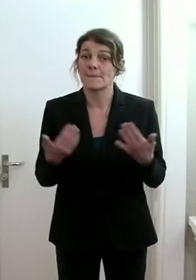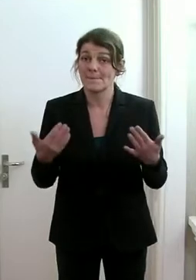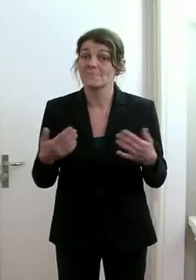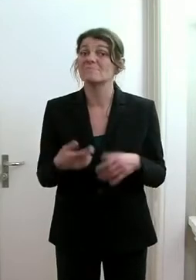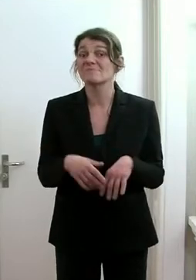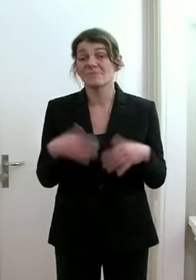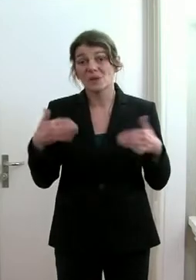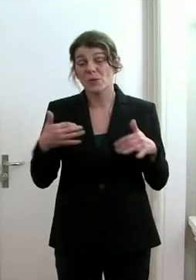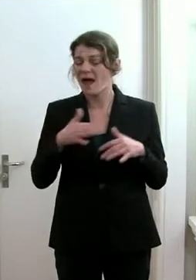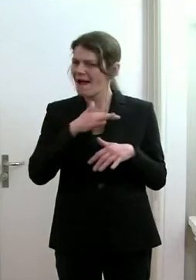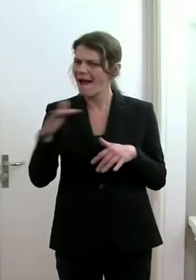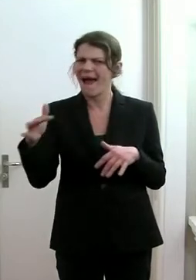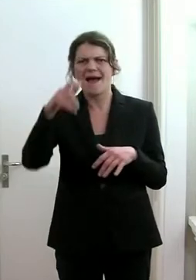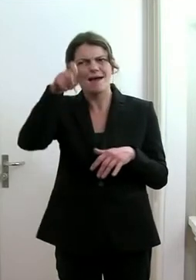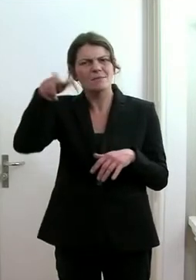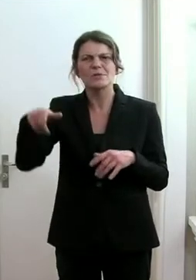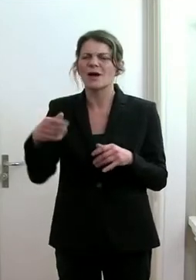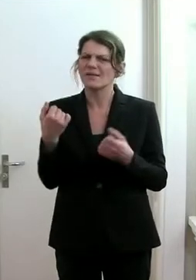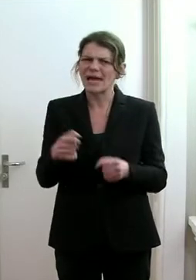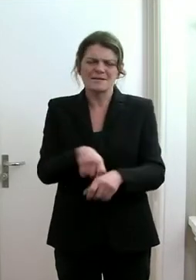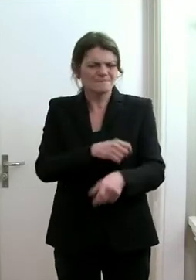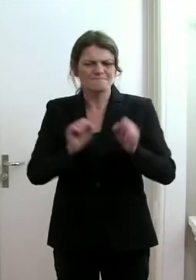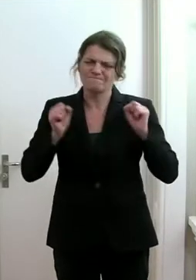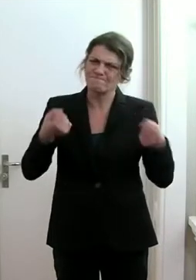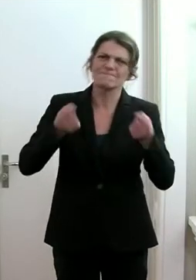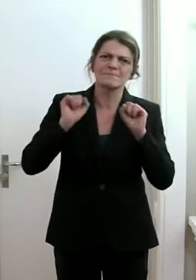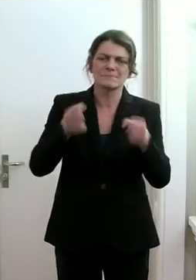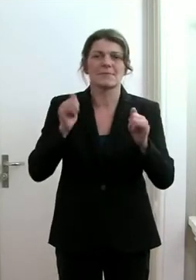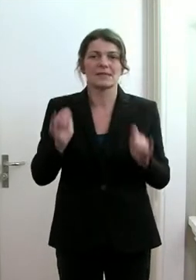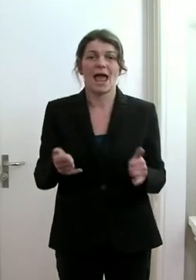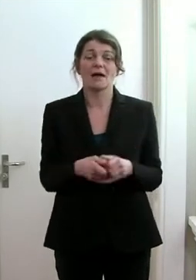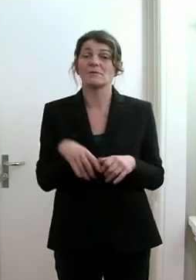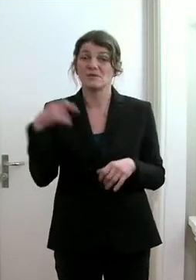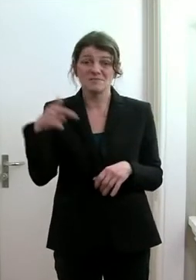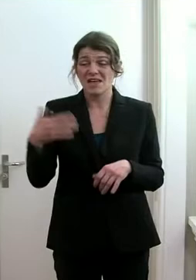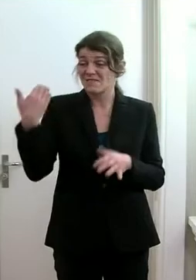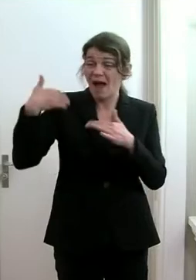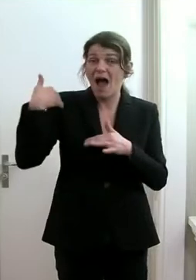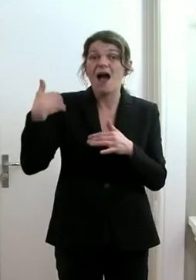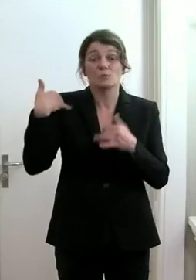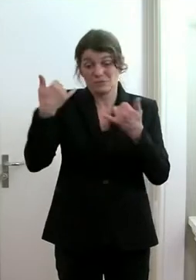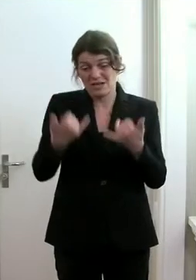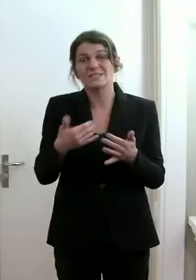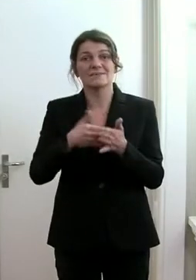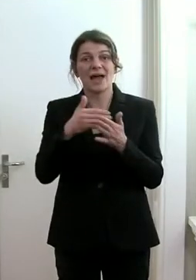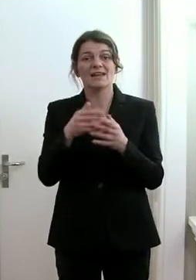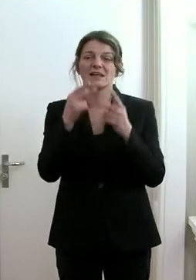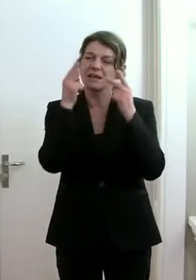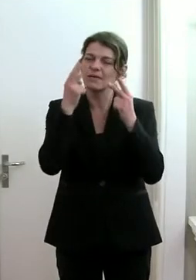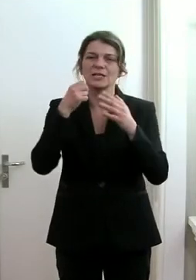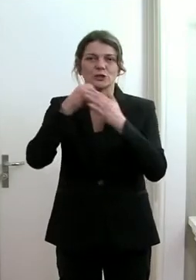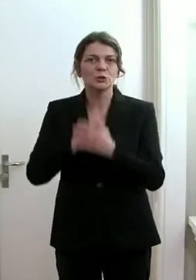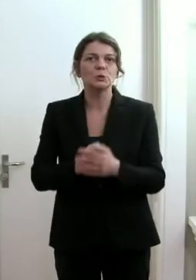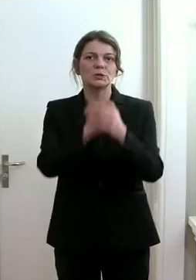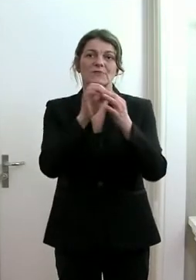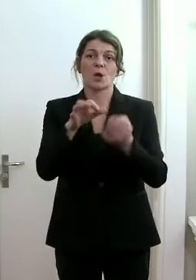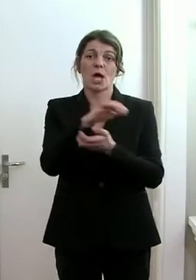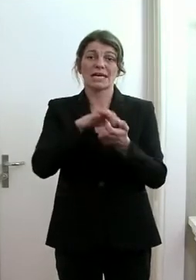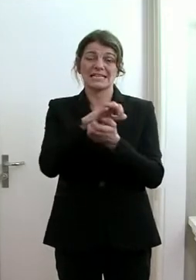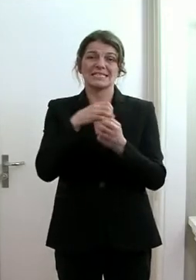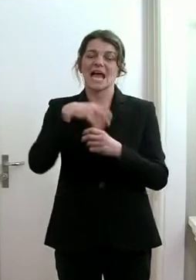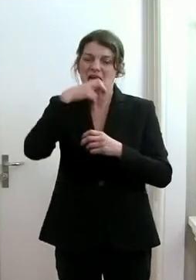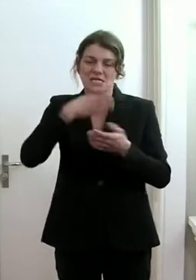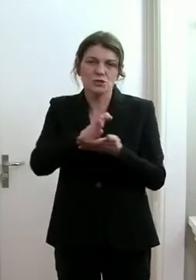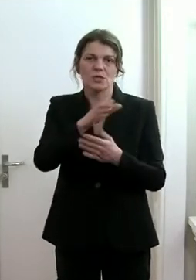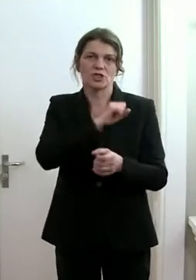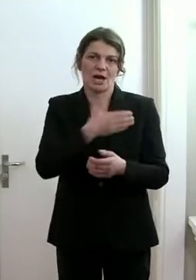Engagement aller Beteiligter war, ist und bleibt die zentrale Stütze in dieser Krisenbewältigung. Nur wenn